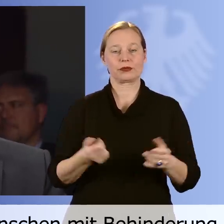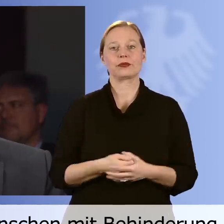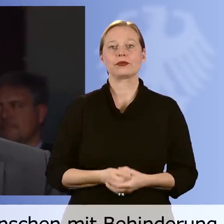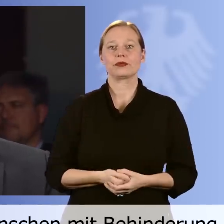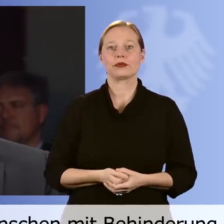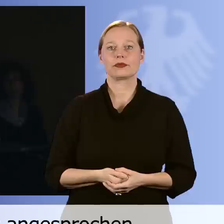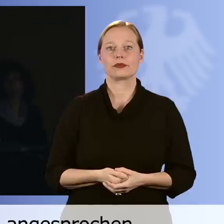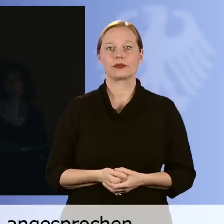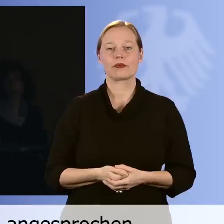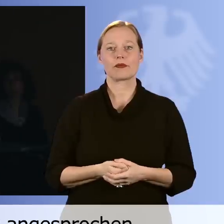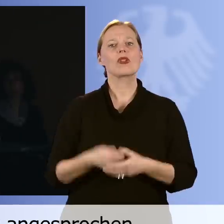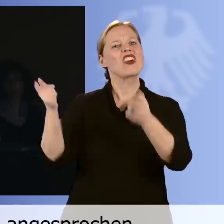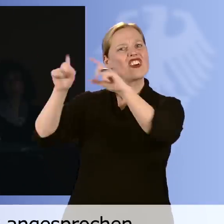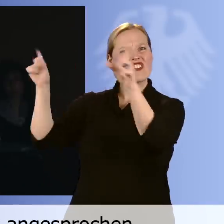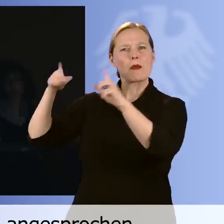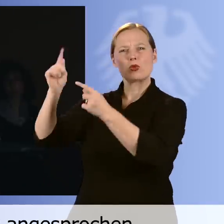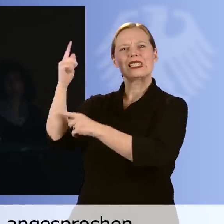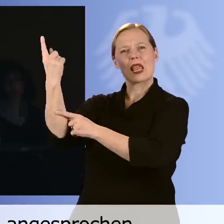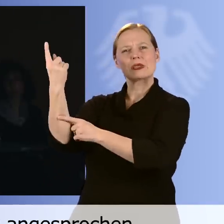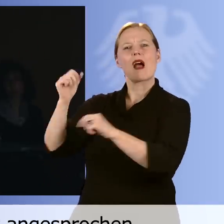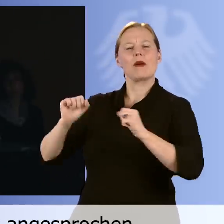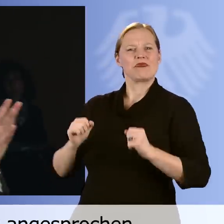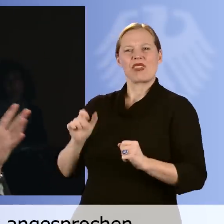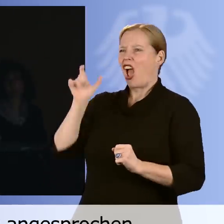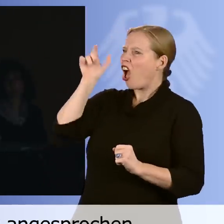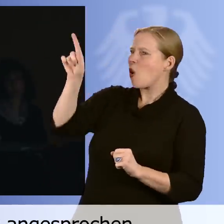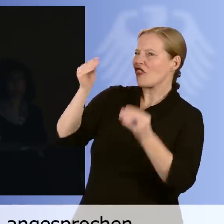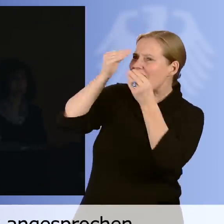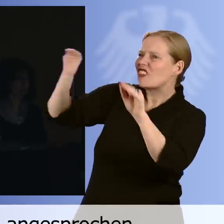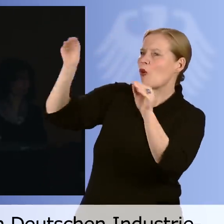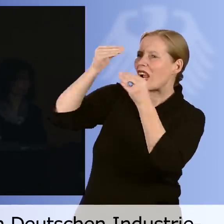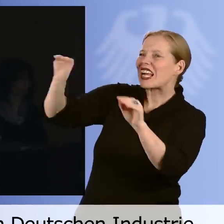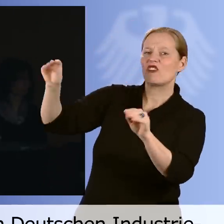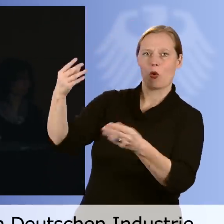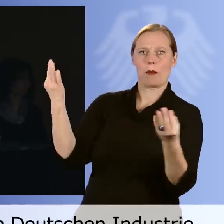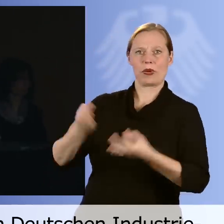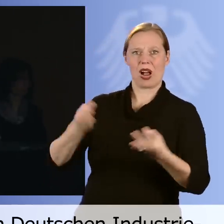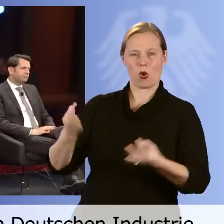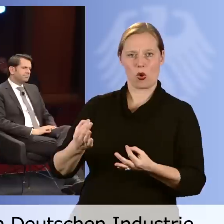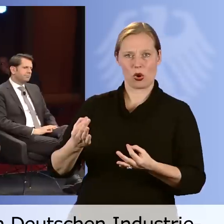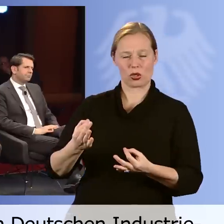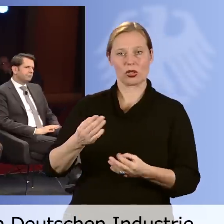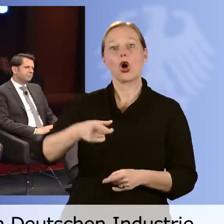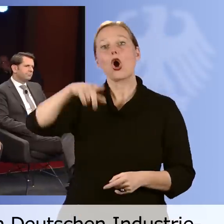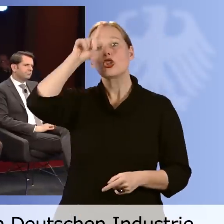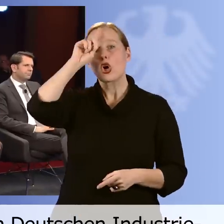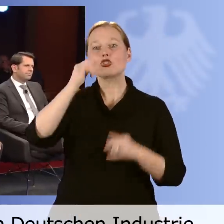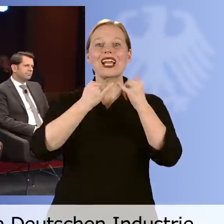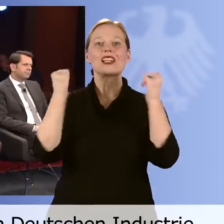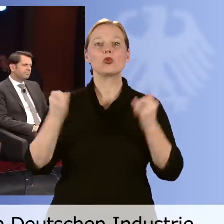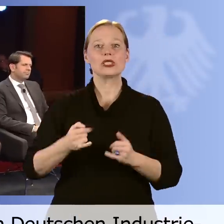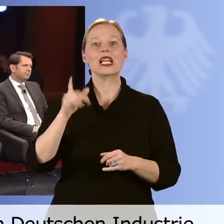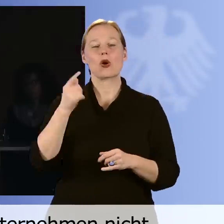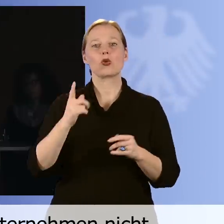der Menschen mit Behinderung. Unternehmen müssen aktiv angesprochen und informiert werden, betont Achim Derks vom Deutschen Industrie- und